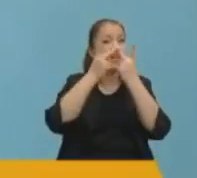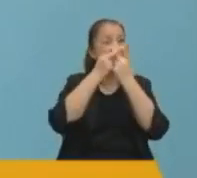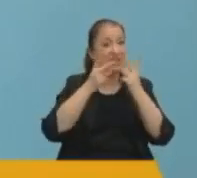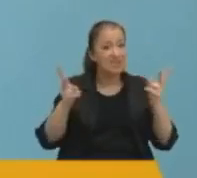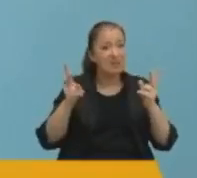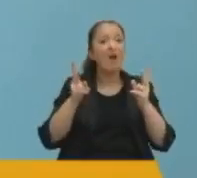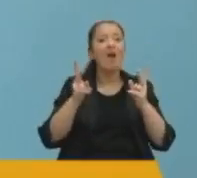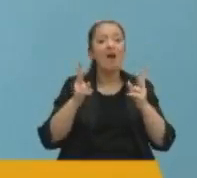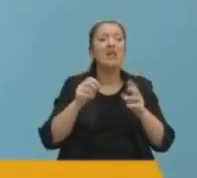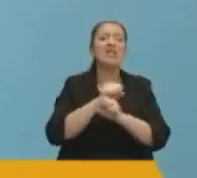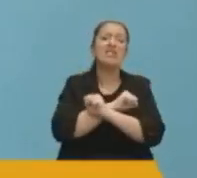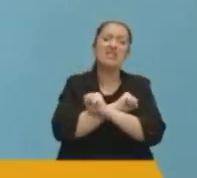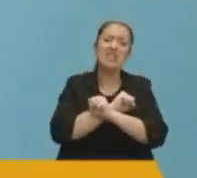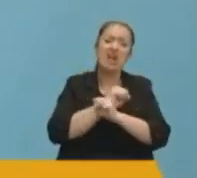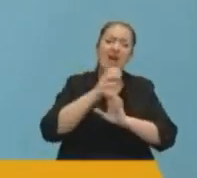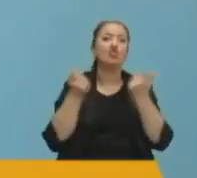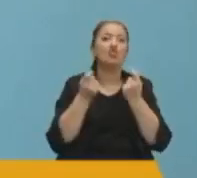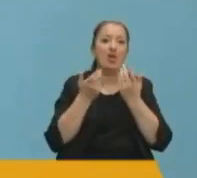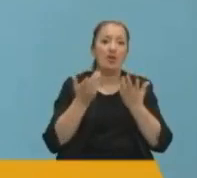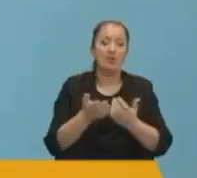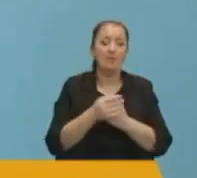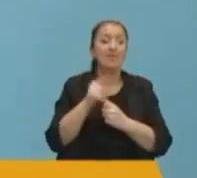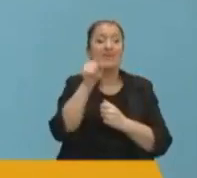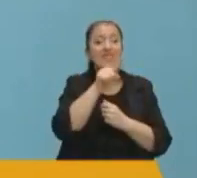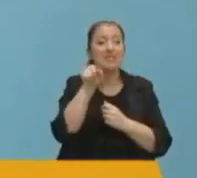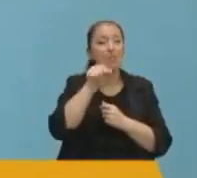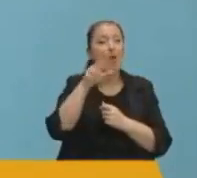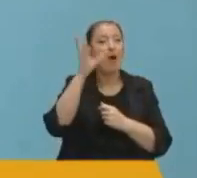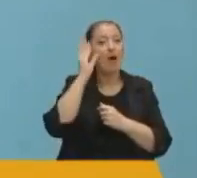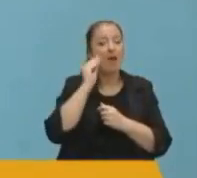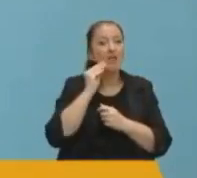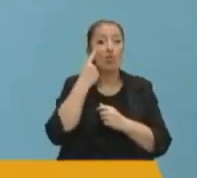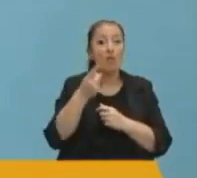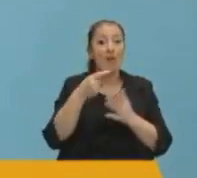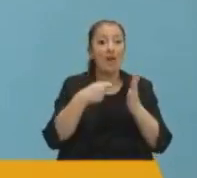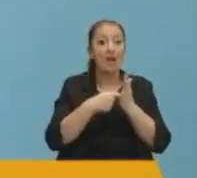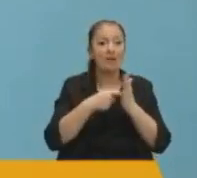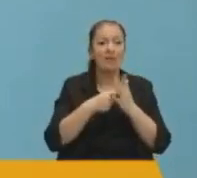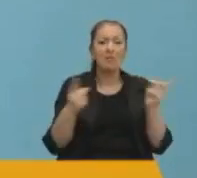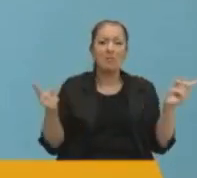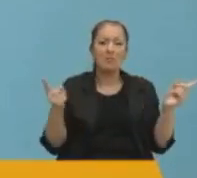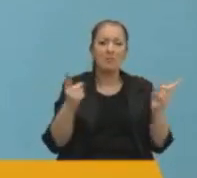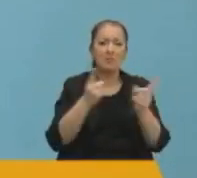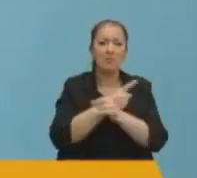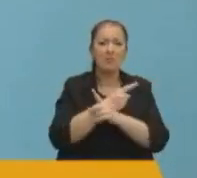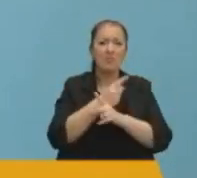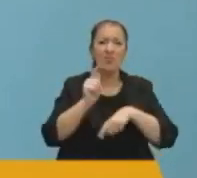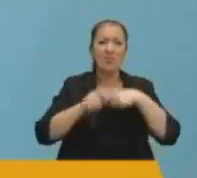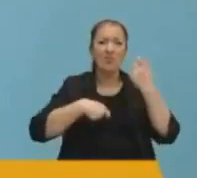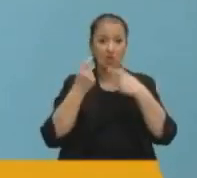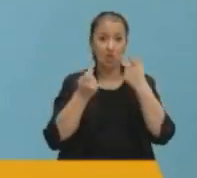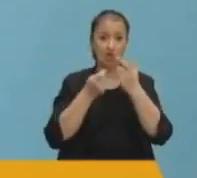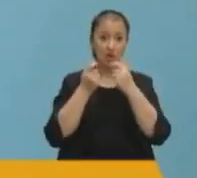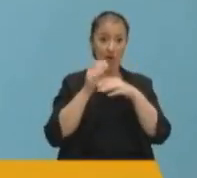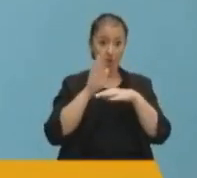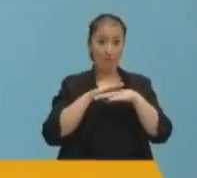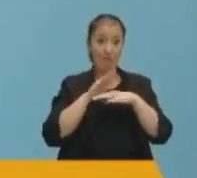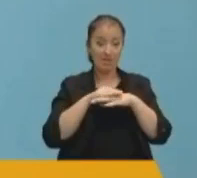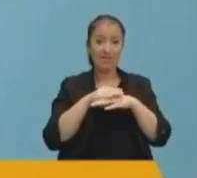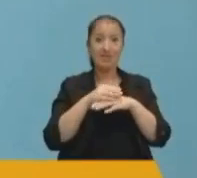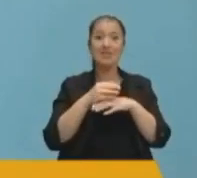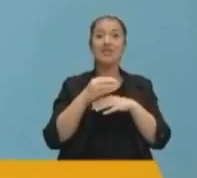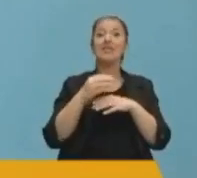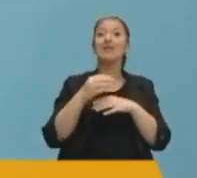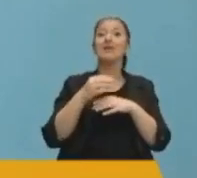de şakır şakır tahsil etmeye azim edecektir. Siz de bu anlayışa hoş görülmek adına, türlü acayip garayip işlere kalkarsanız, yeri gelecek